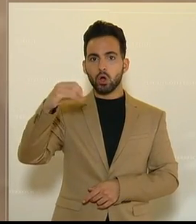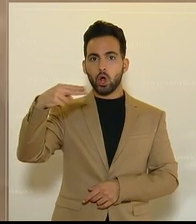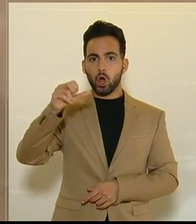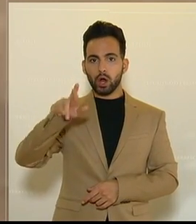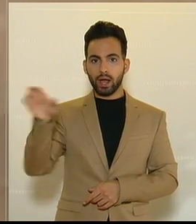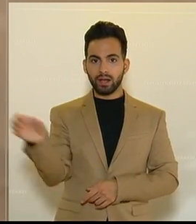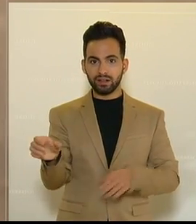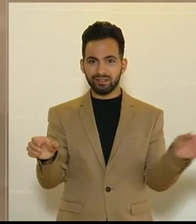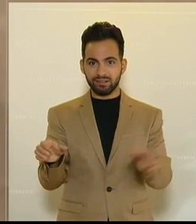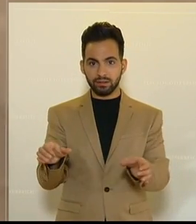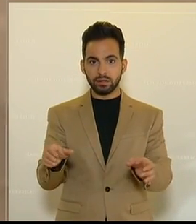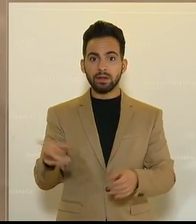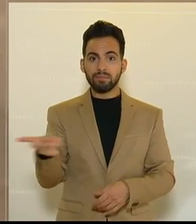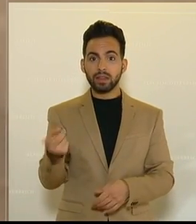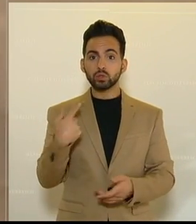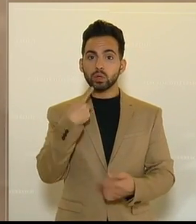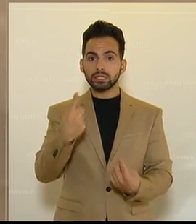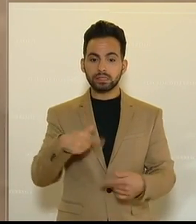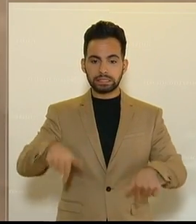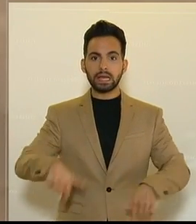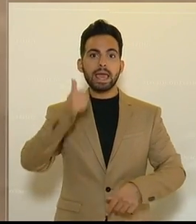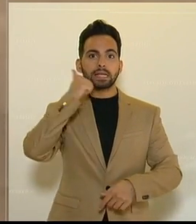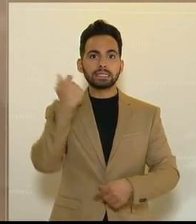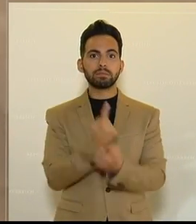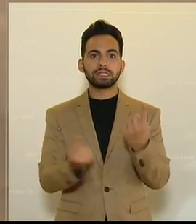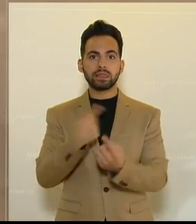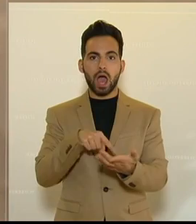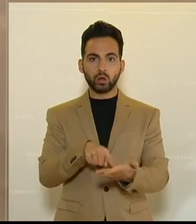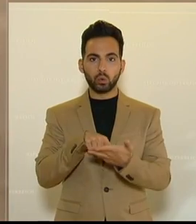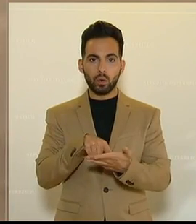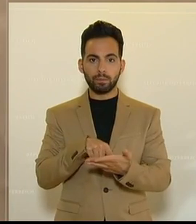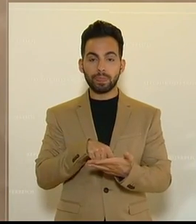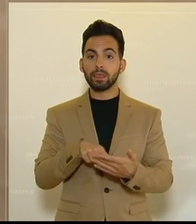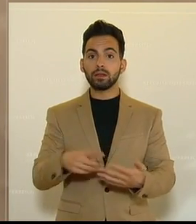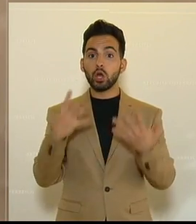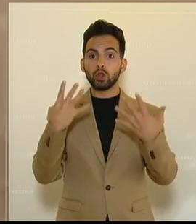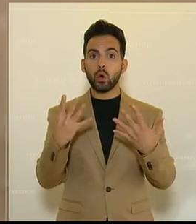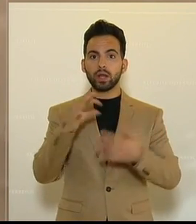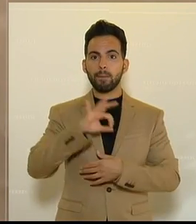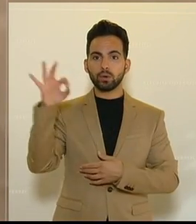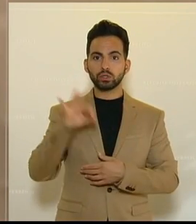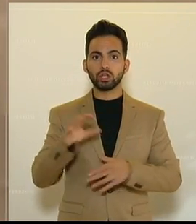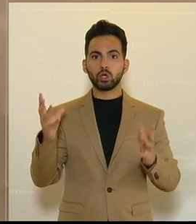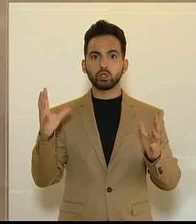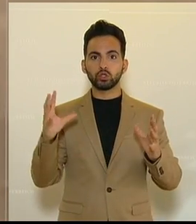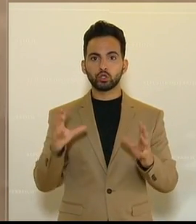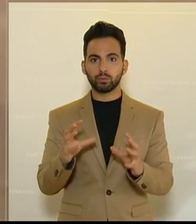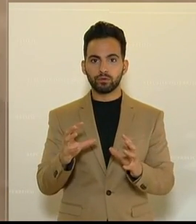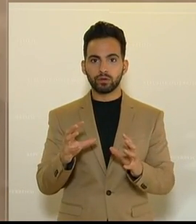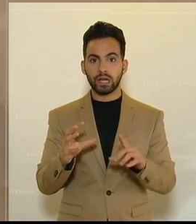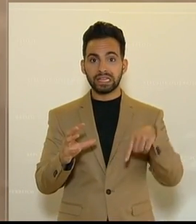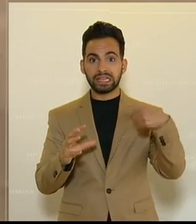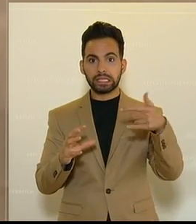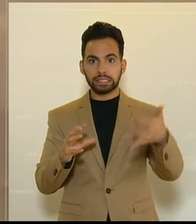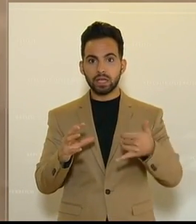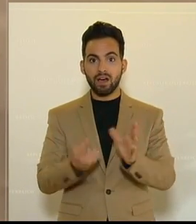ein Extremszenario haben, wo wir gegen 9% heuer schrumpfen würden und nächstes Jahr deutlich das